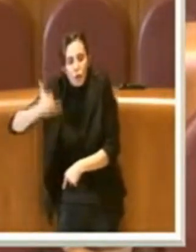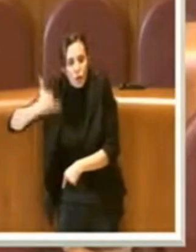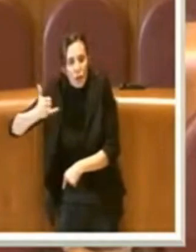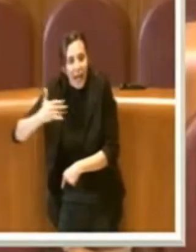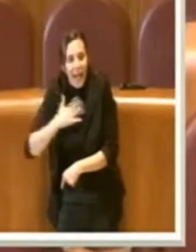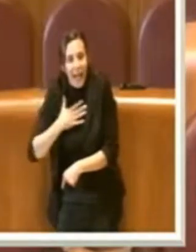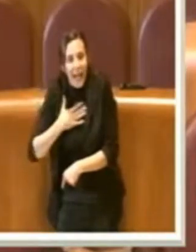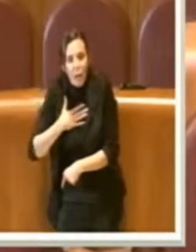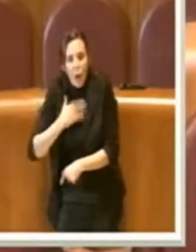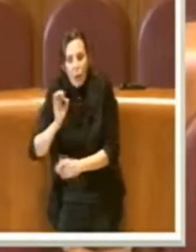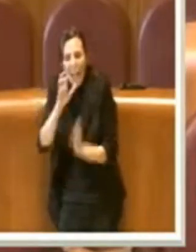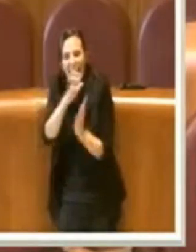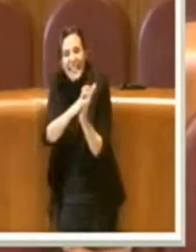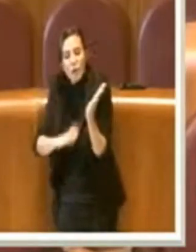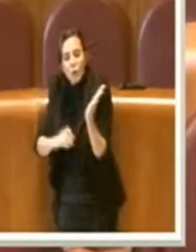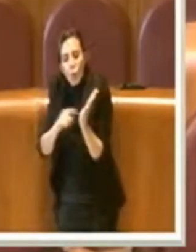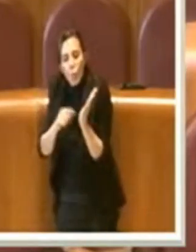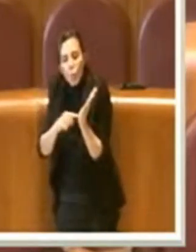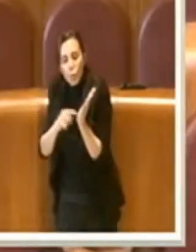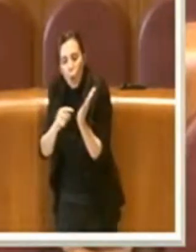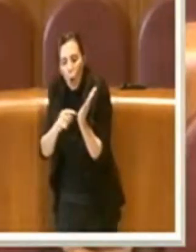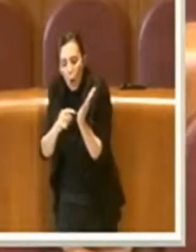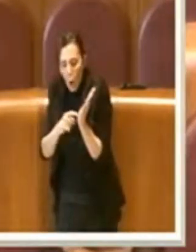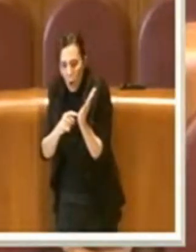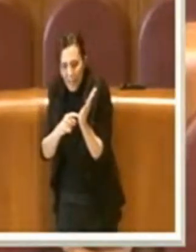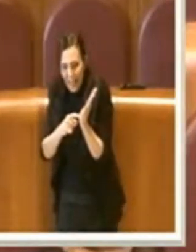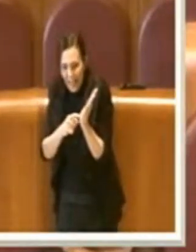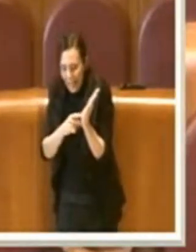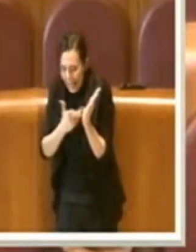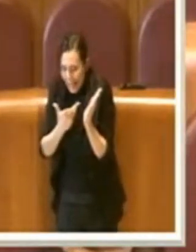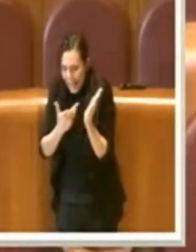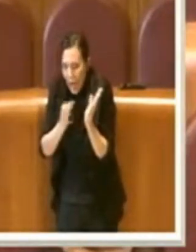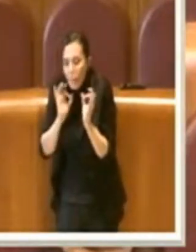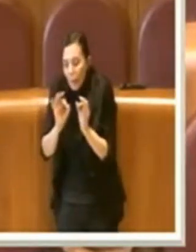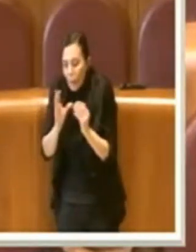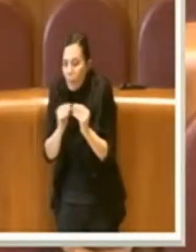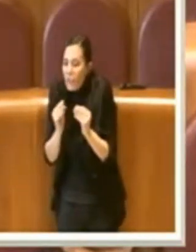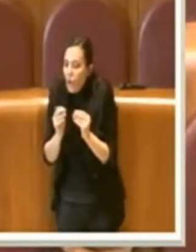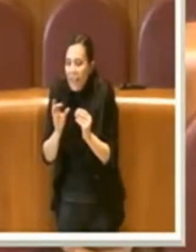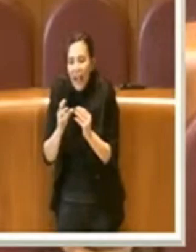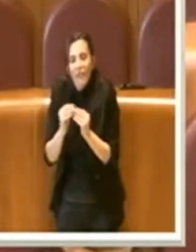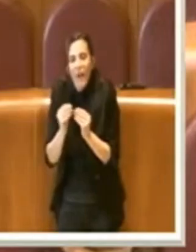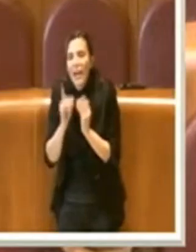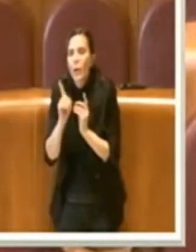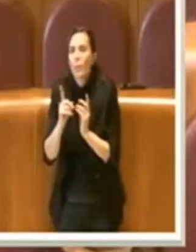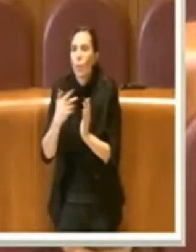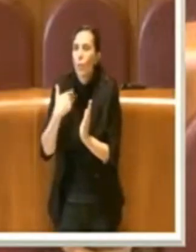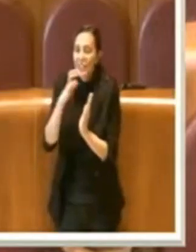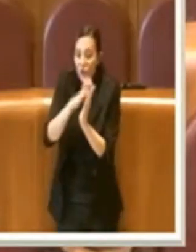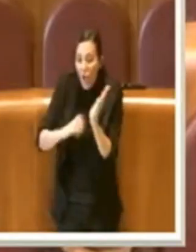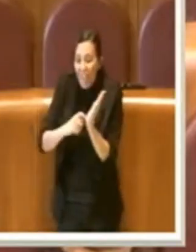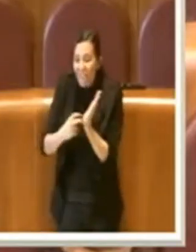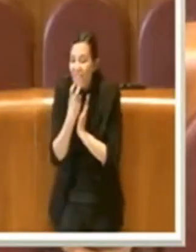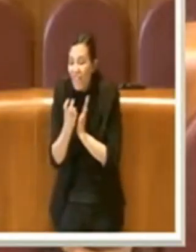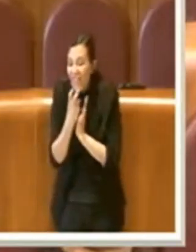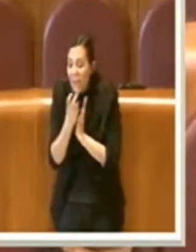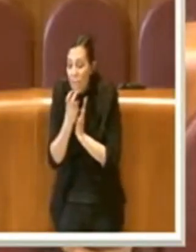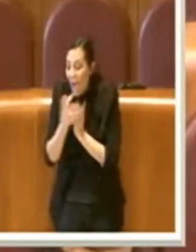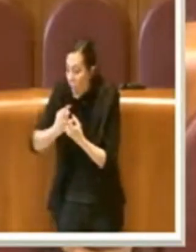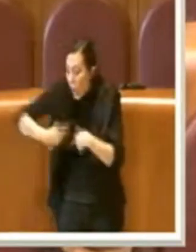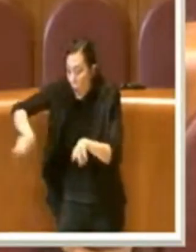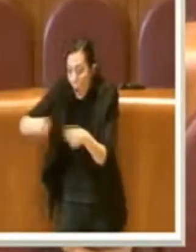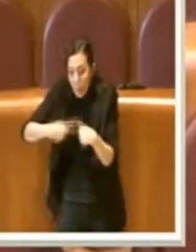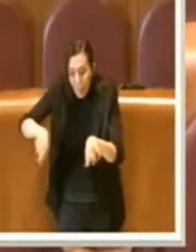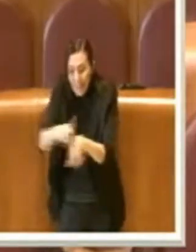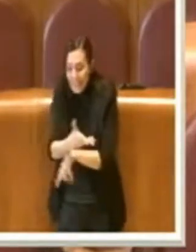l'istruttoria, come diceva anche lui, quindi contraddicendosi, perché bisogna fare un'istruttoria per arrivare a una cosa, ho i verbali delle commissioni, che